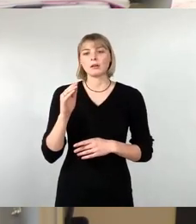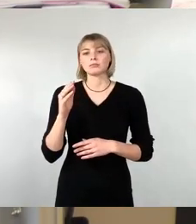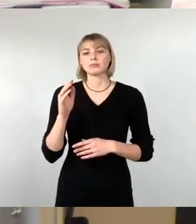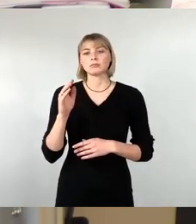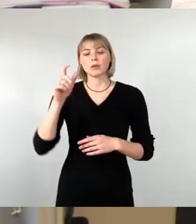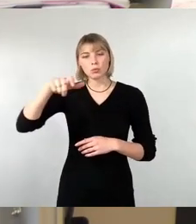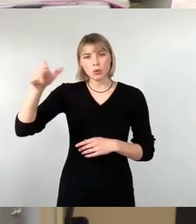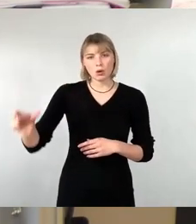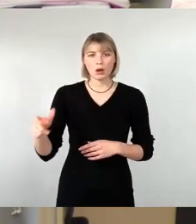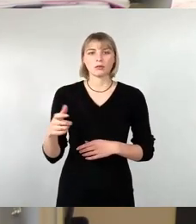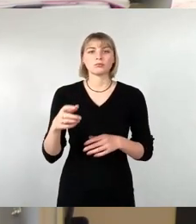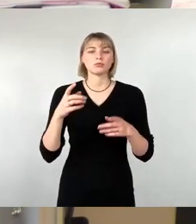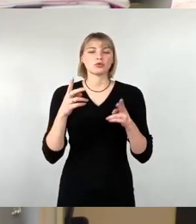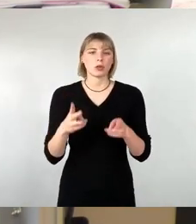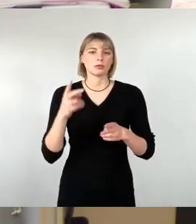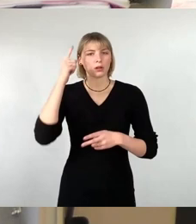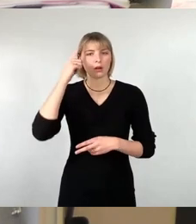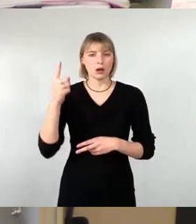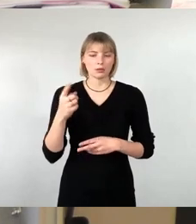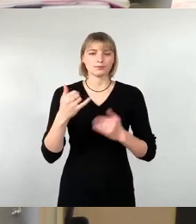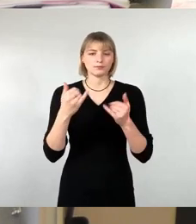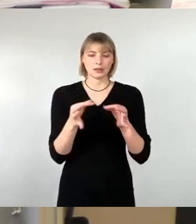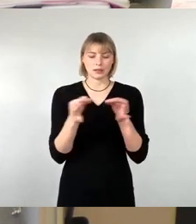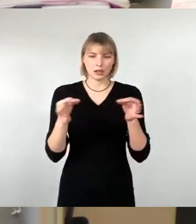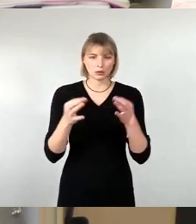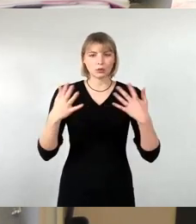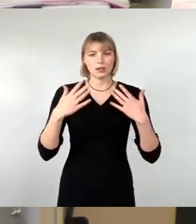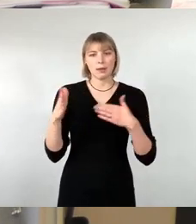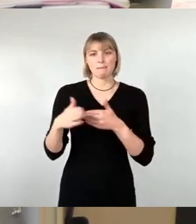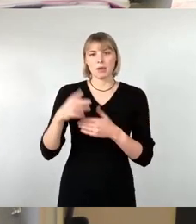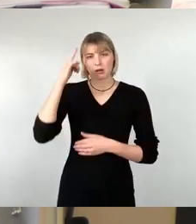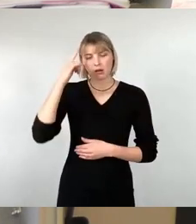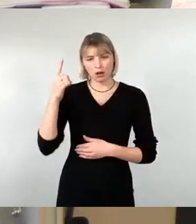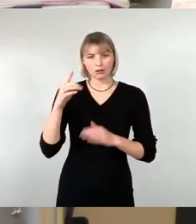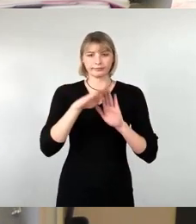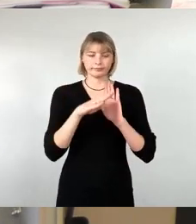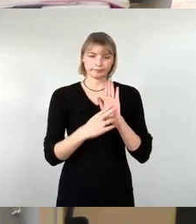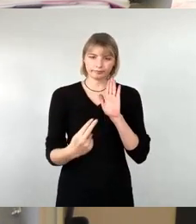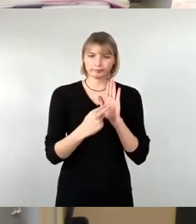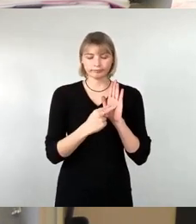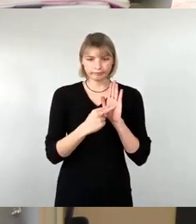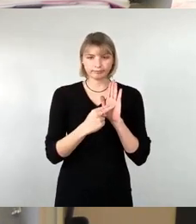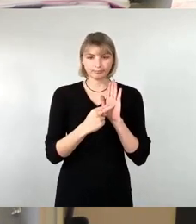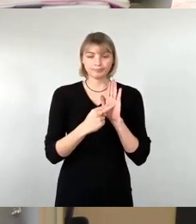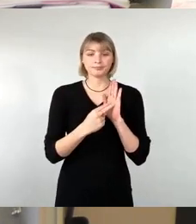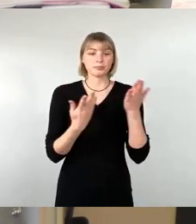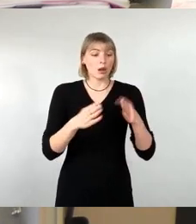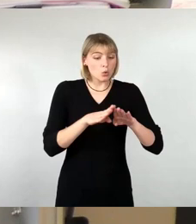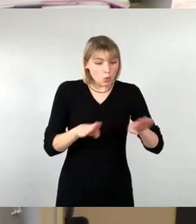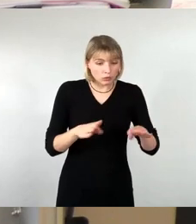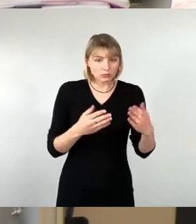Satzung über den Klimabeirat steht auf der Tagesordnung. Mal abgesehen vom Grundsätzlichen, brauchen wir noch ein